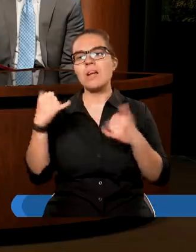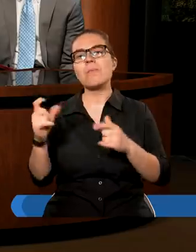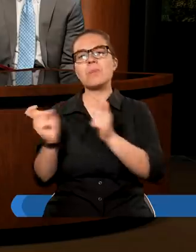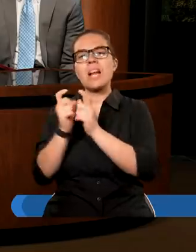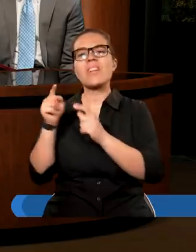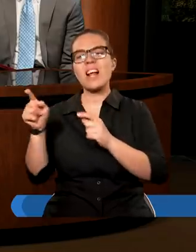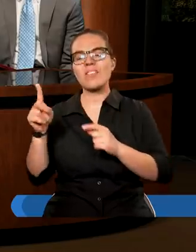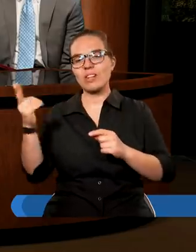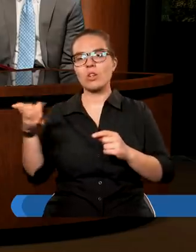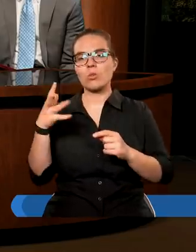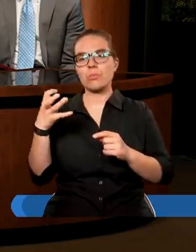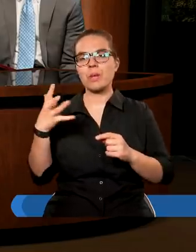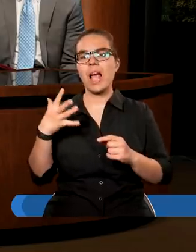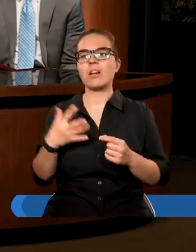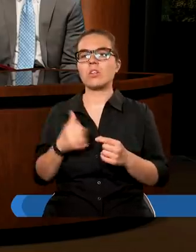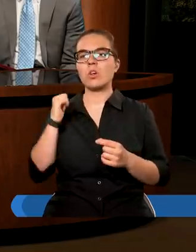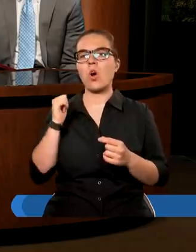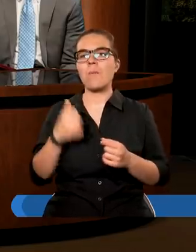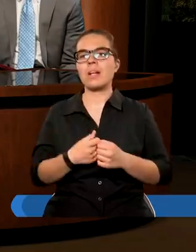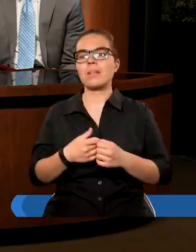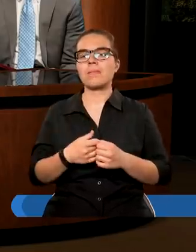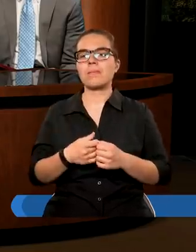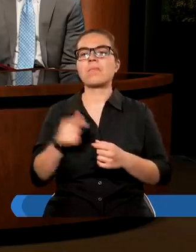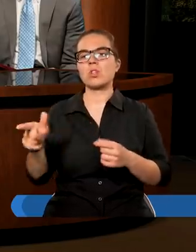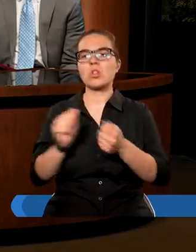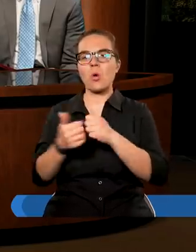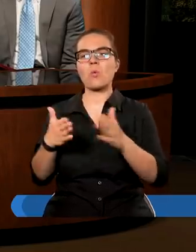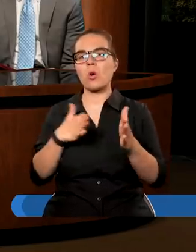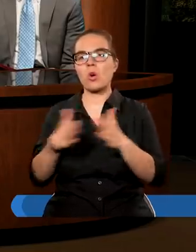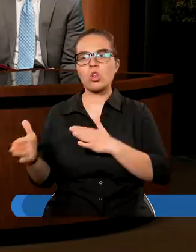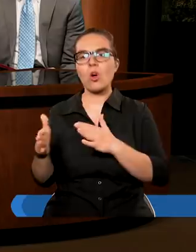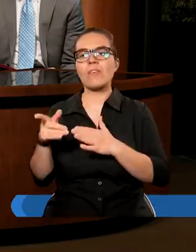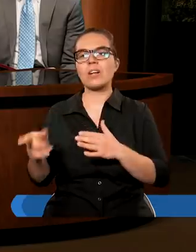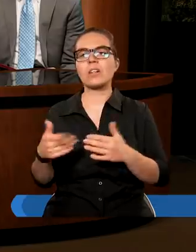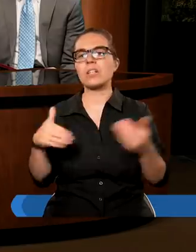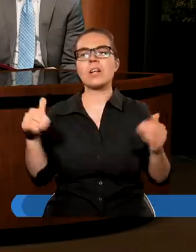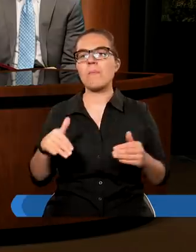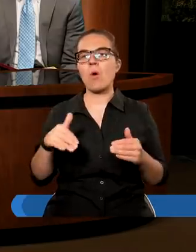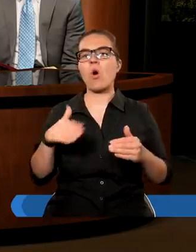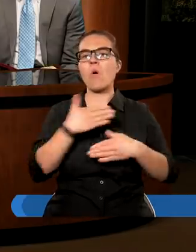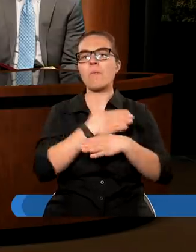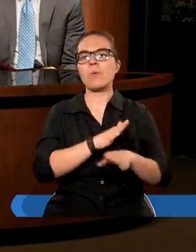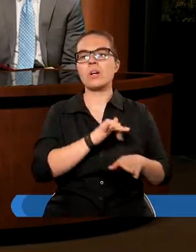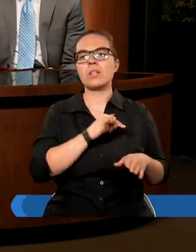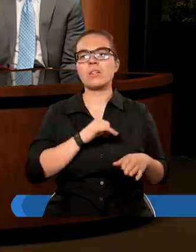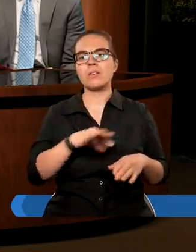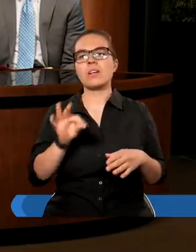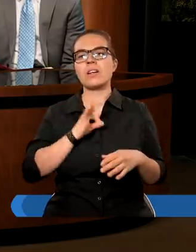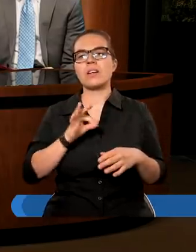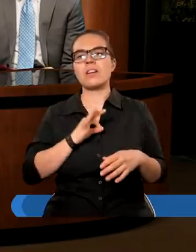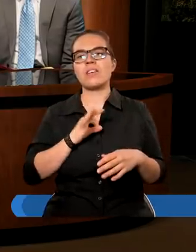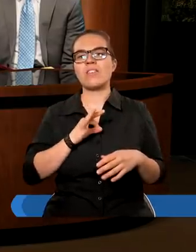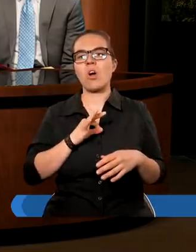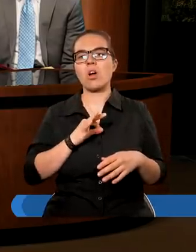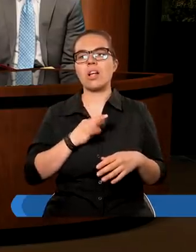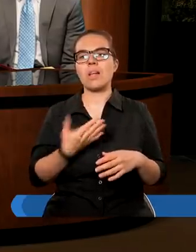Jedne te, które są gotowe, nie mogą podzielić się swoim